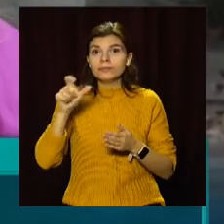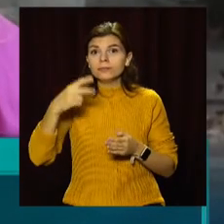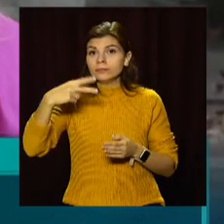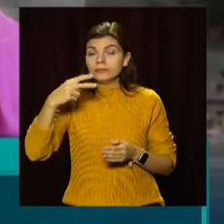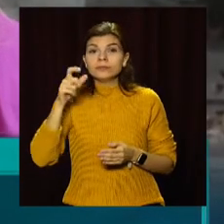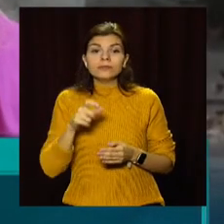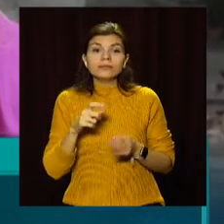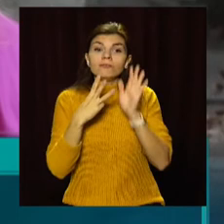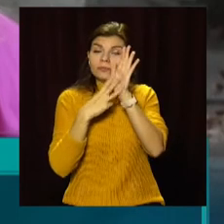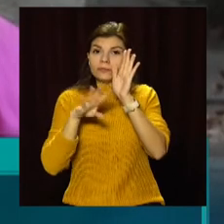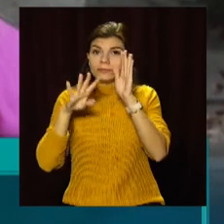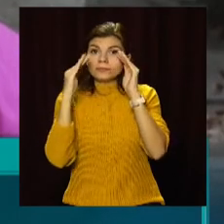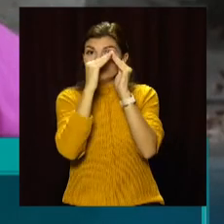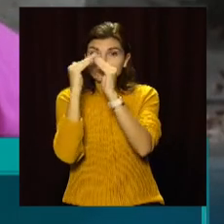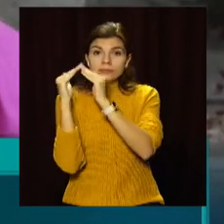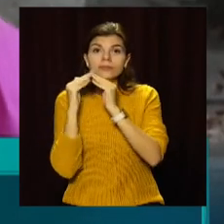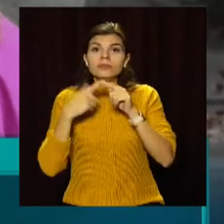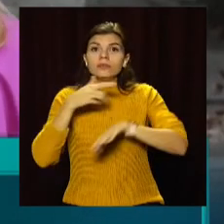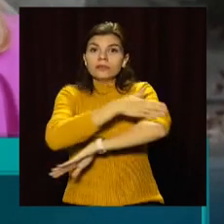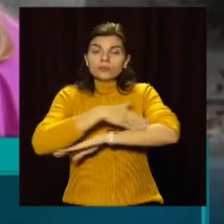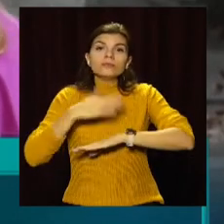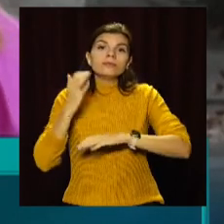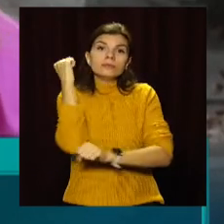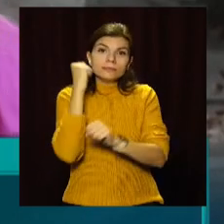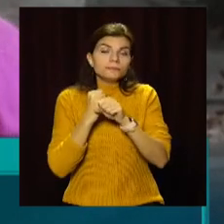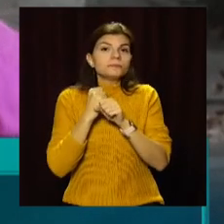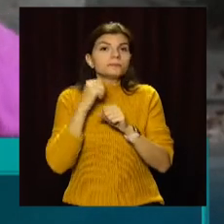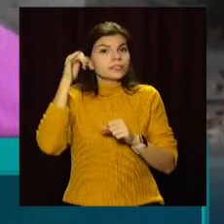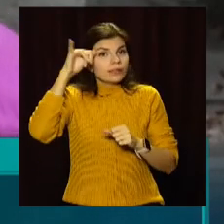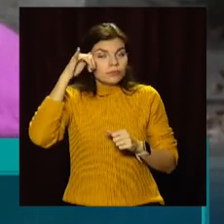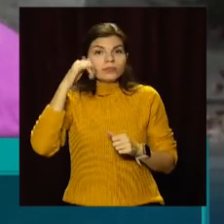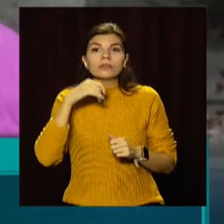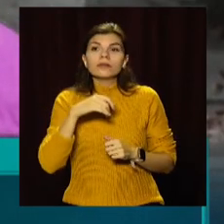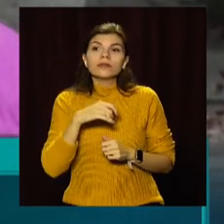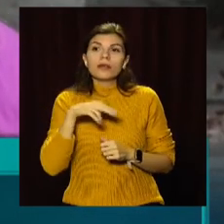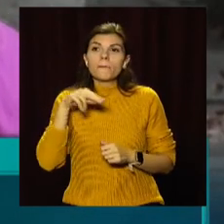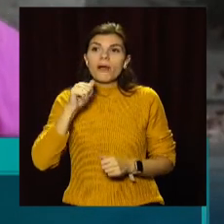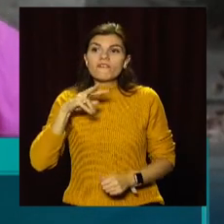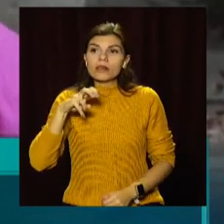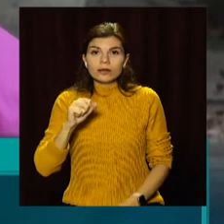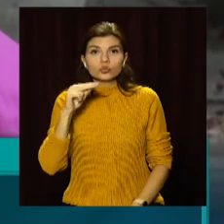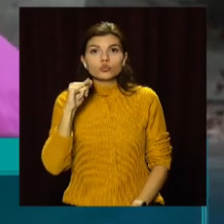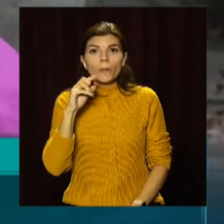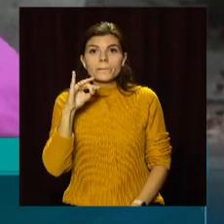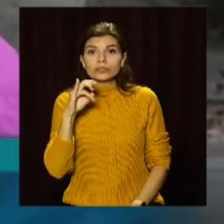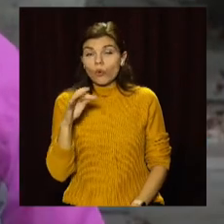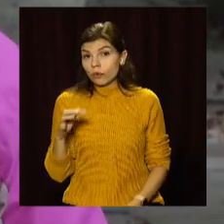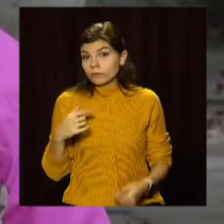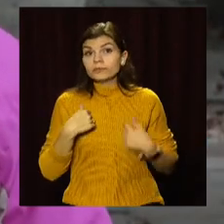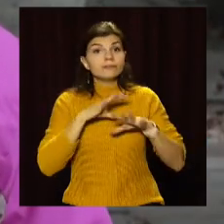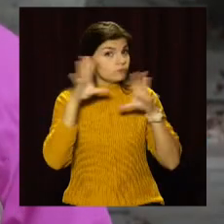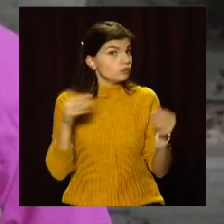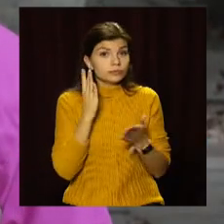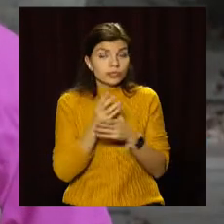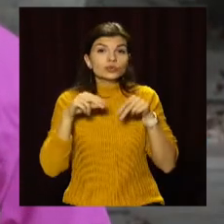84 будинка. Це вулиця Робоча, Криворожська, Кедрина, Павла Чубінського. Все у нас є, посипачний